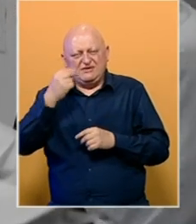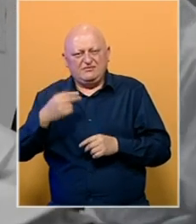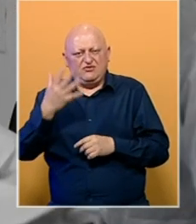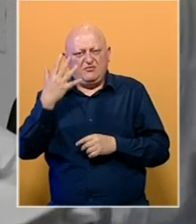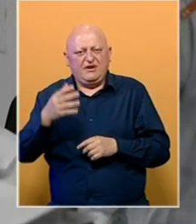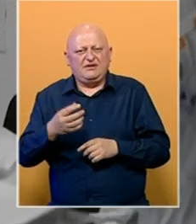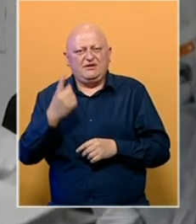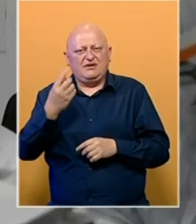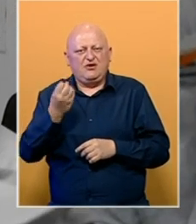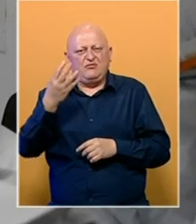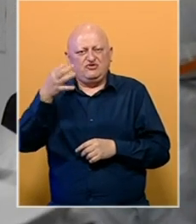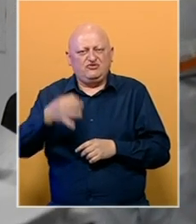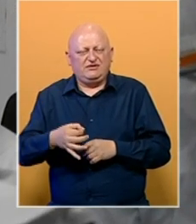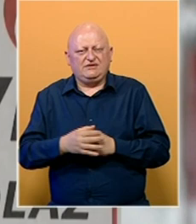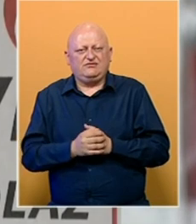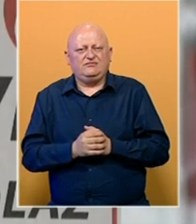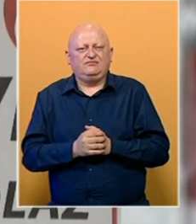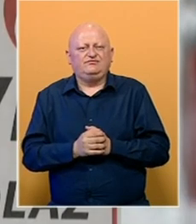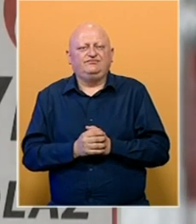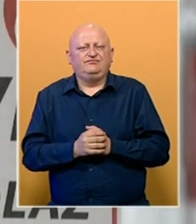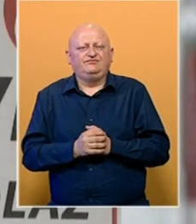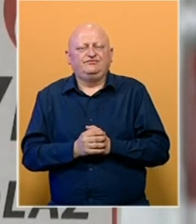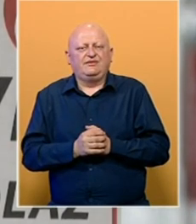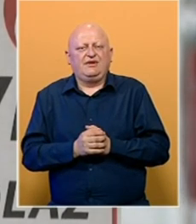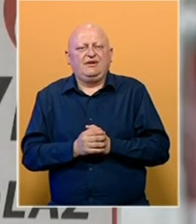Republici Srpskoj 5 i jedna u Brčkoj distriktu BiH.